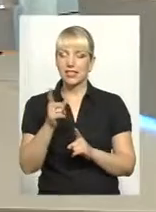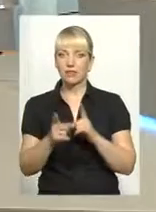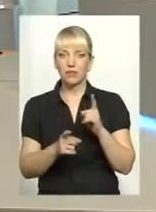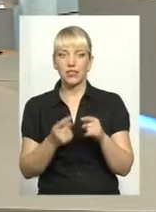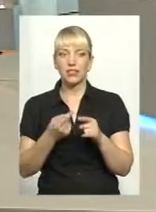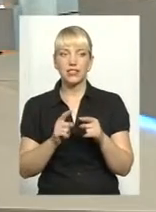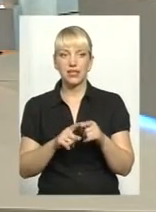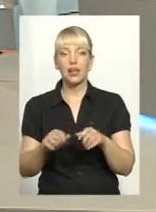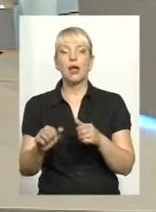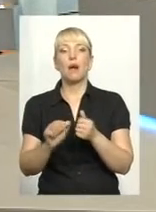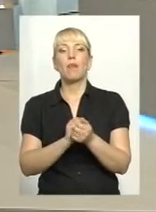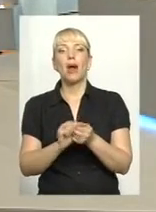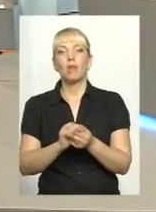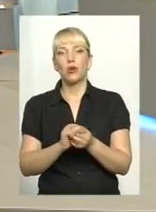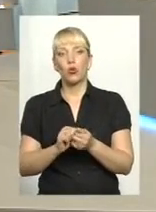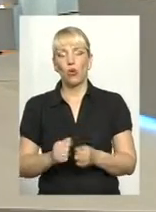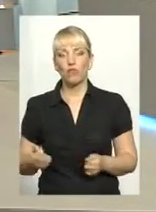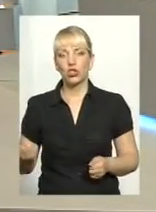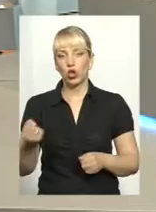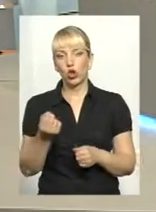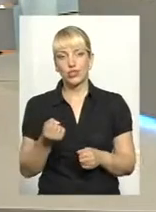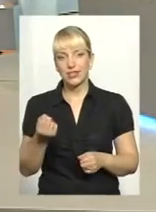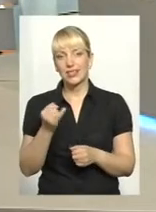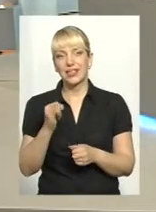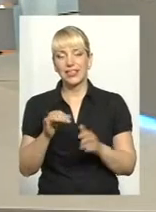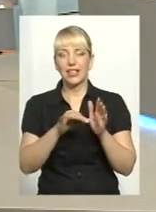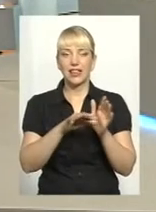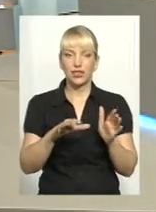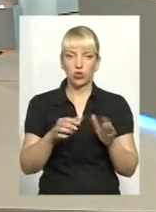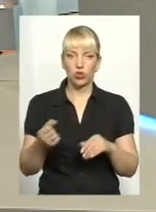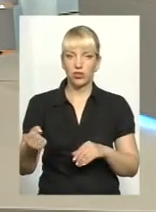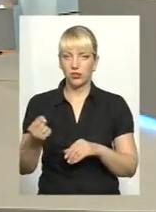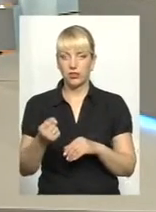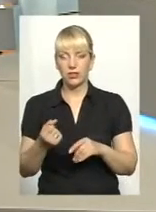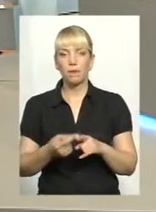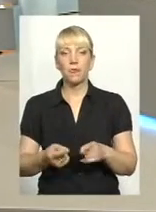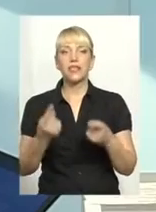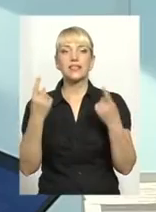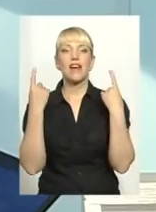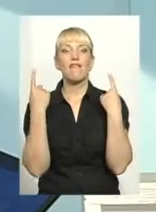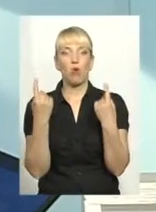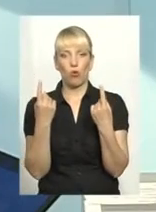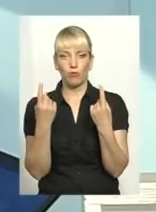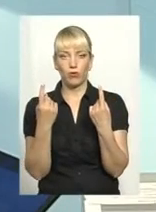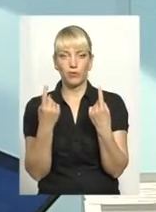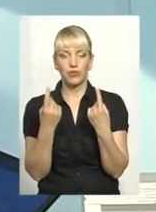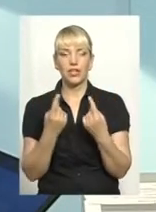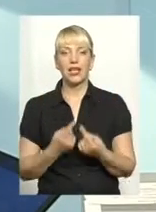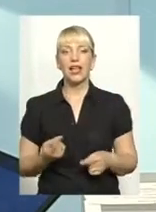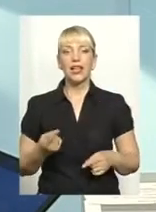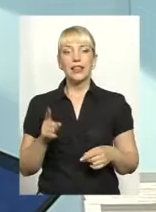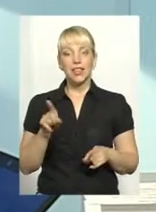паперовий носій і електронний, тобто, саме такий вагомий, на мою думку. Також те, що